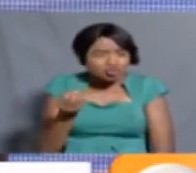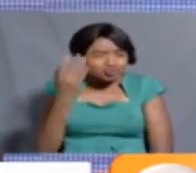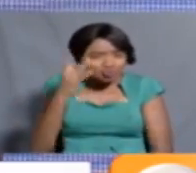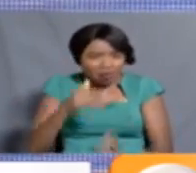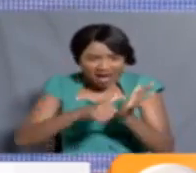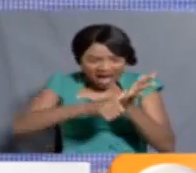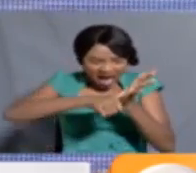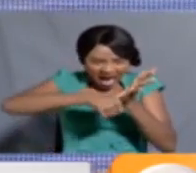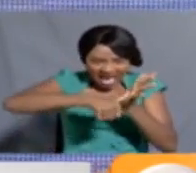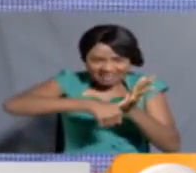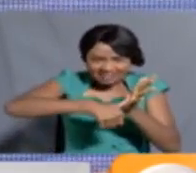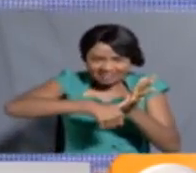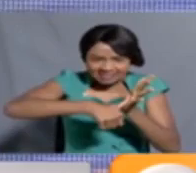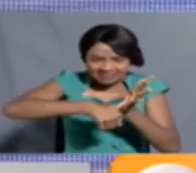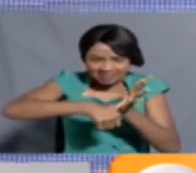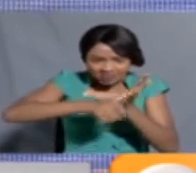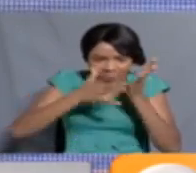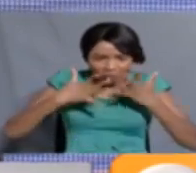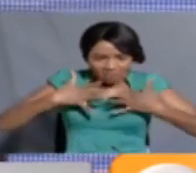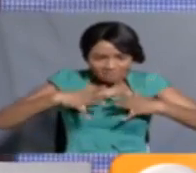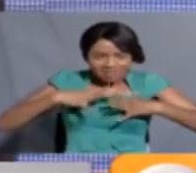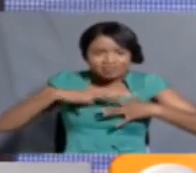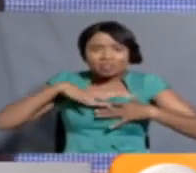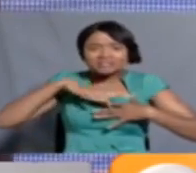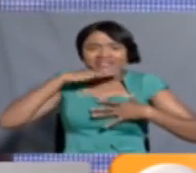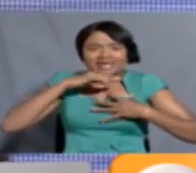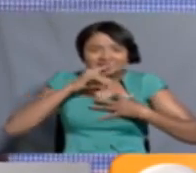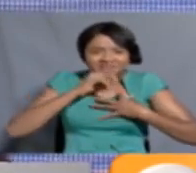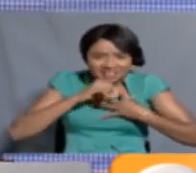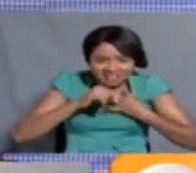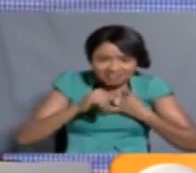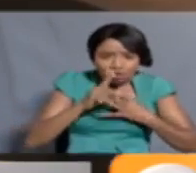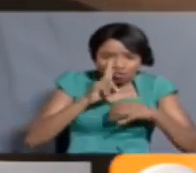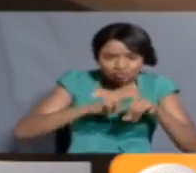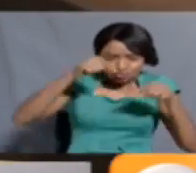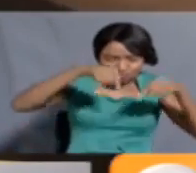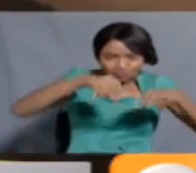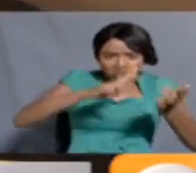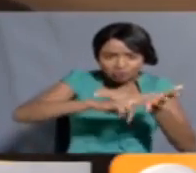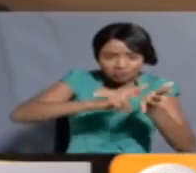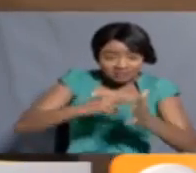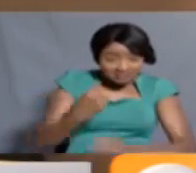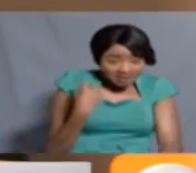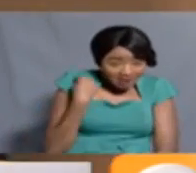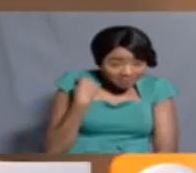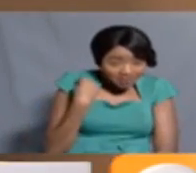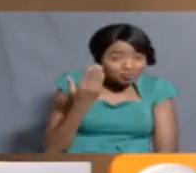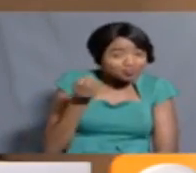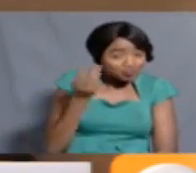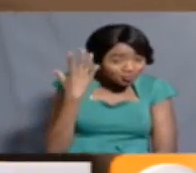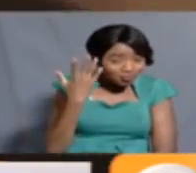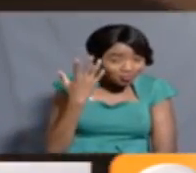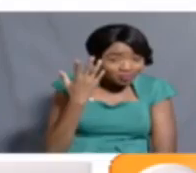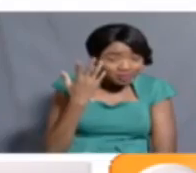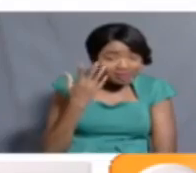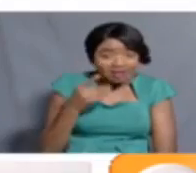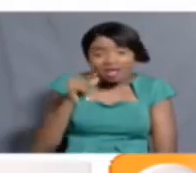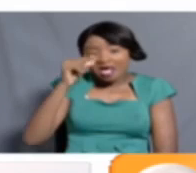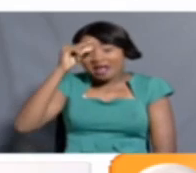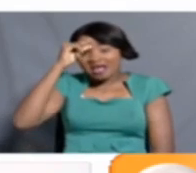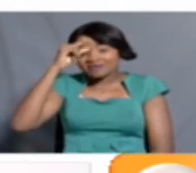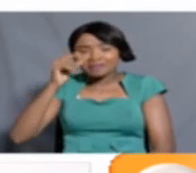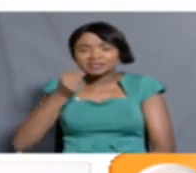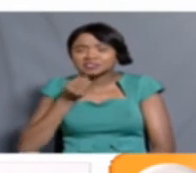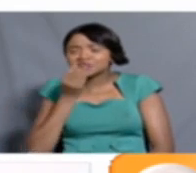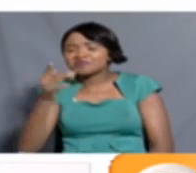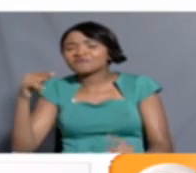of dead people are being used today to register sim cards? Hata hivyo serikali kionekana kujikanganya kwa kutuwa tarifa